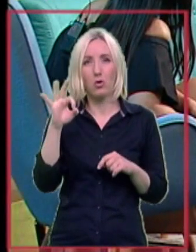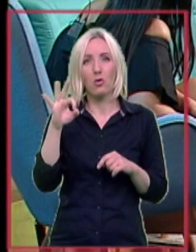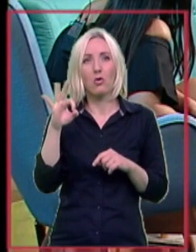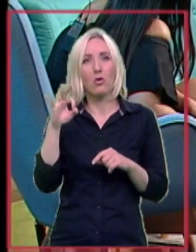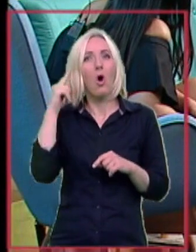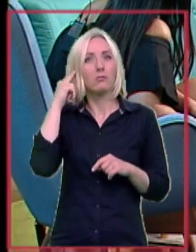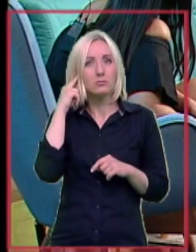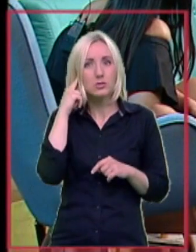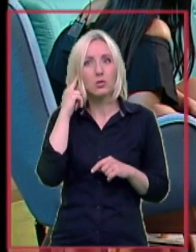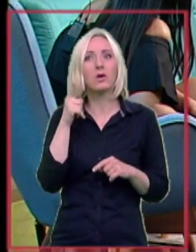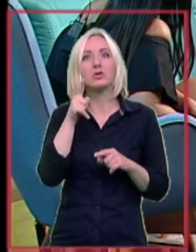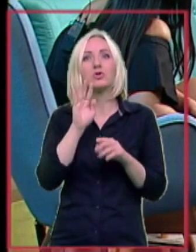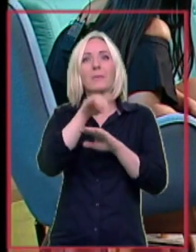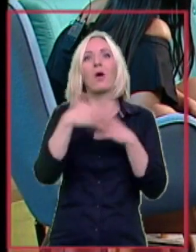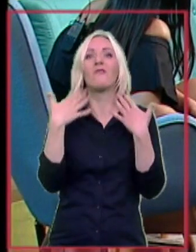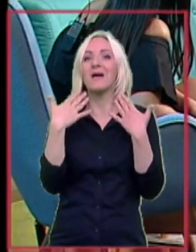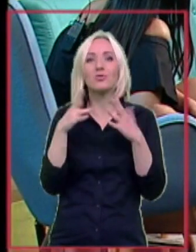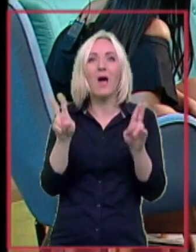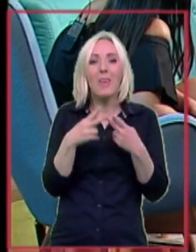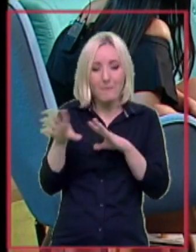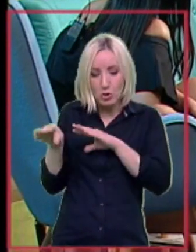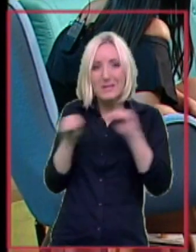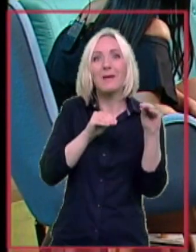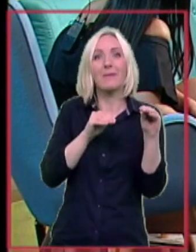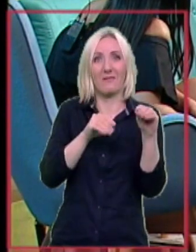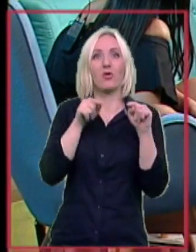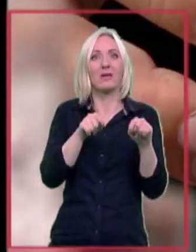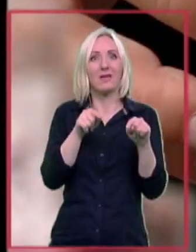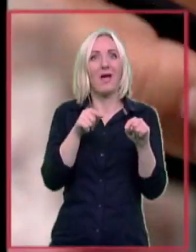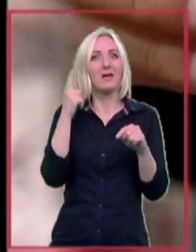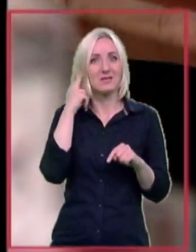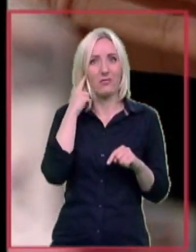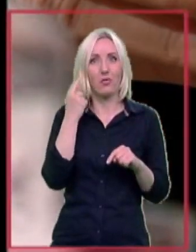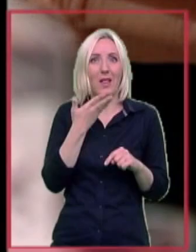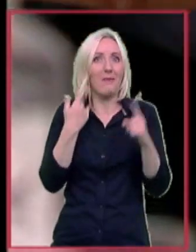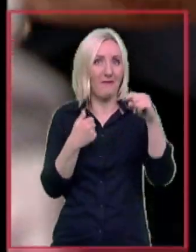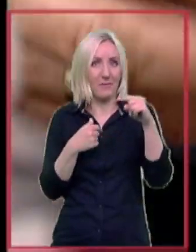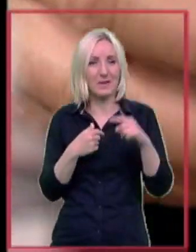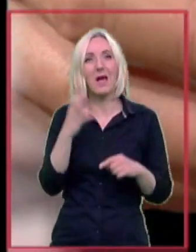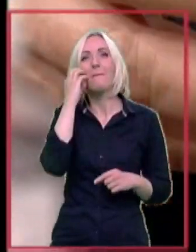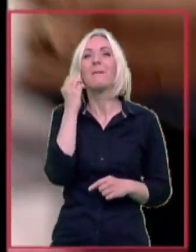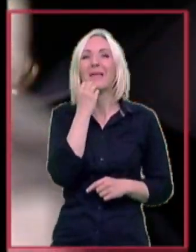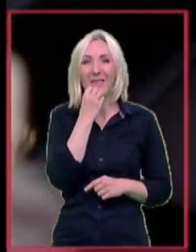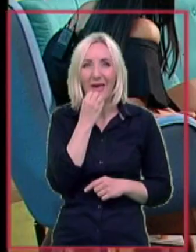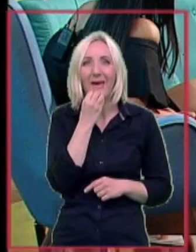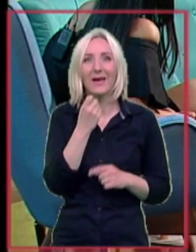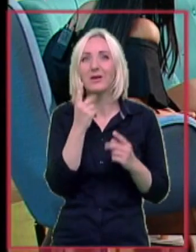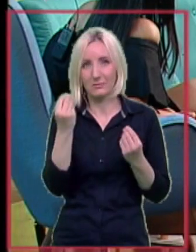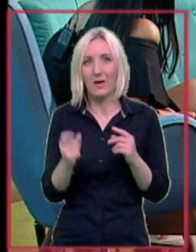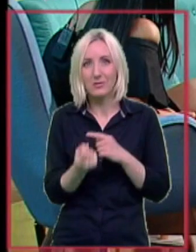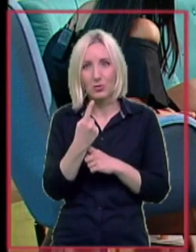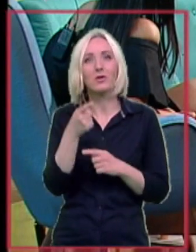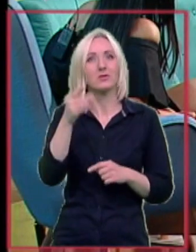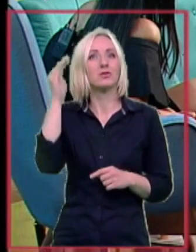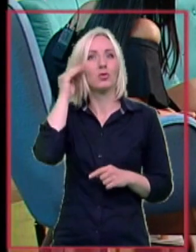prenosa, ali putem vazduha ne može da se prenosi zvuk dok toga što nema te vibracije. Baki i deke, ono što kažem kad ne čuje, to se onda dešava da dolazi